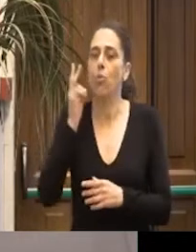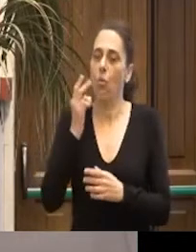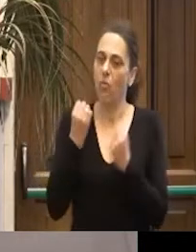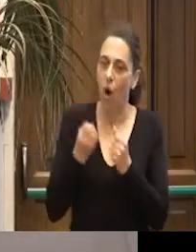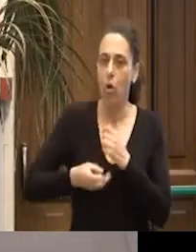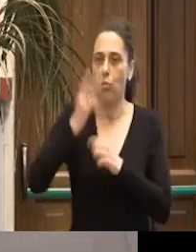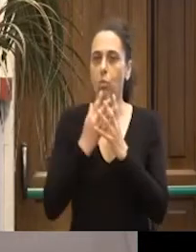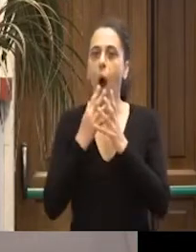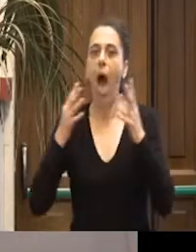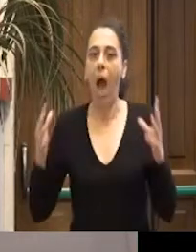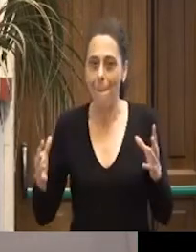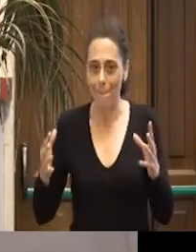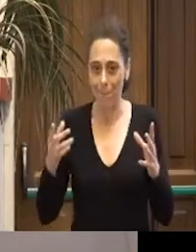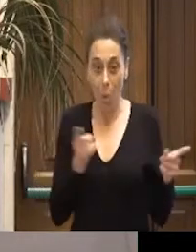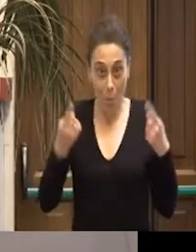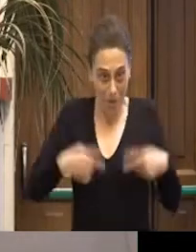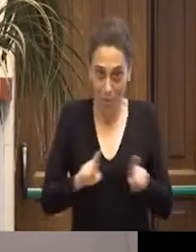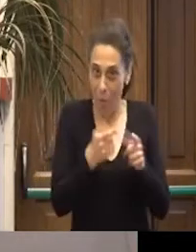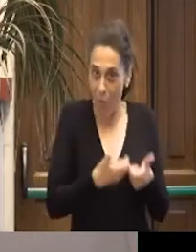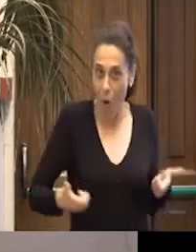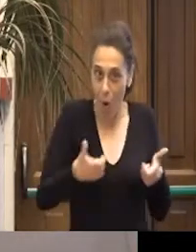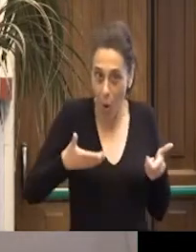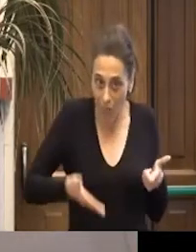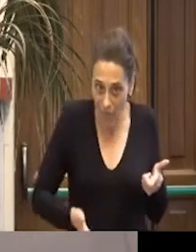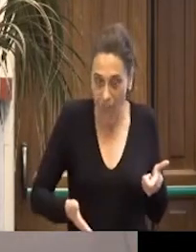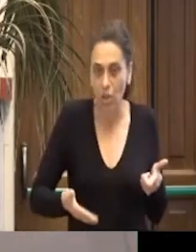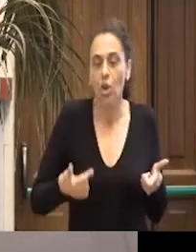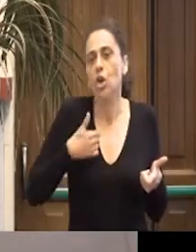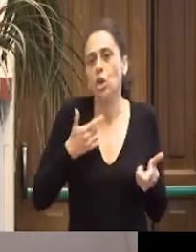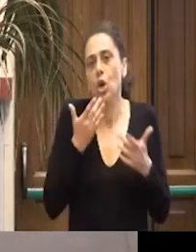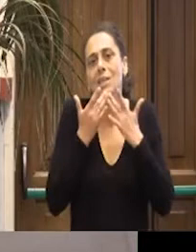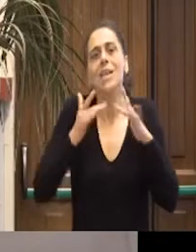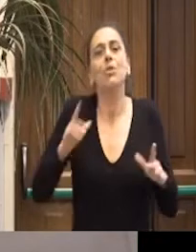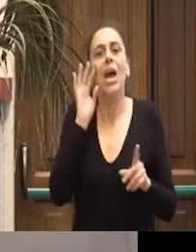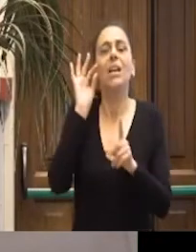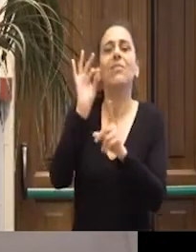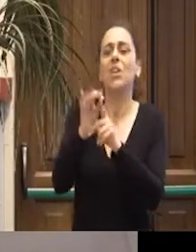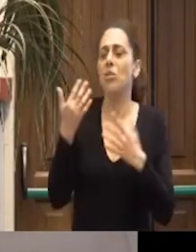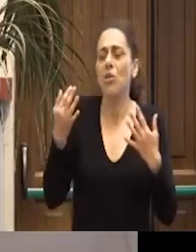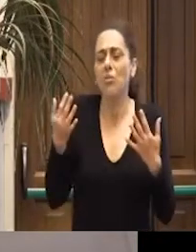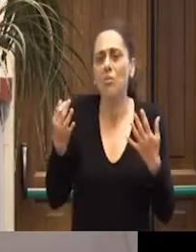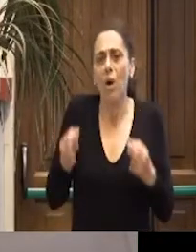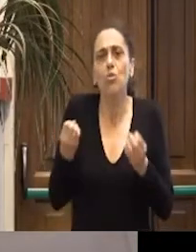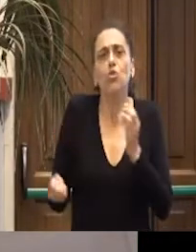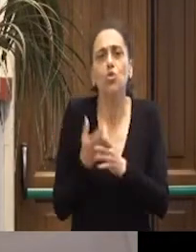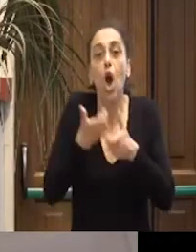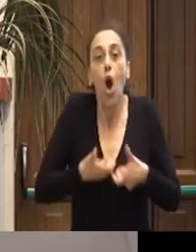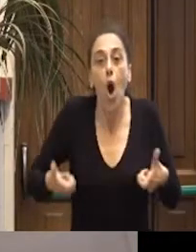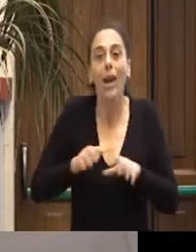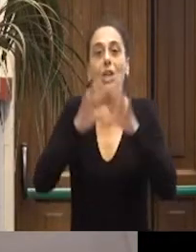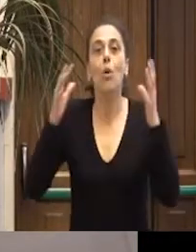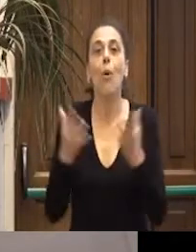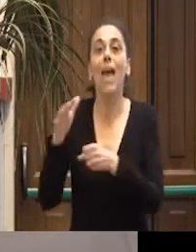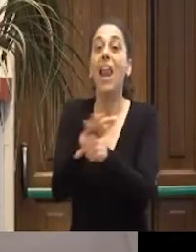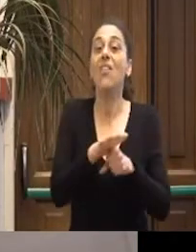di momenti come questi, perché faccio semplicemente riferimento a ciò che è accaduto nel congresso mondiale delle